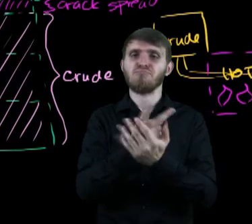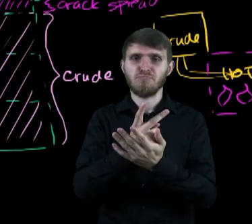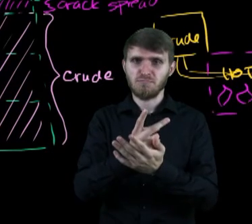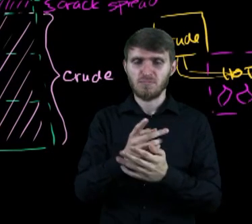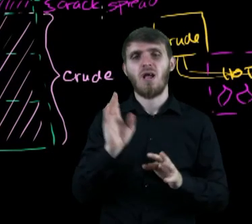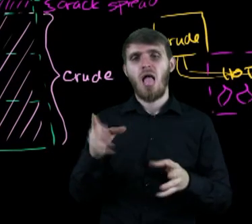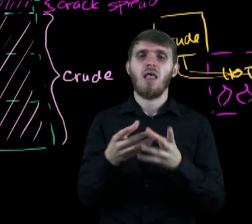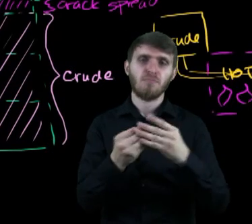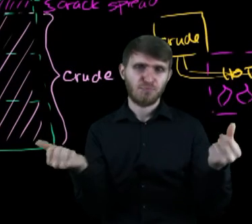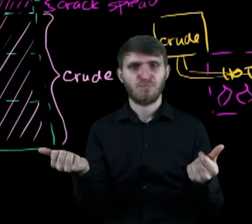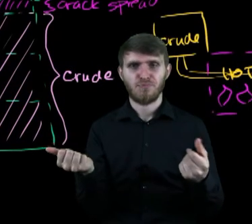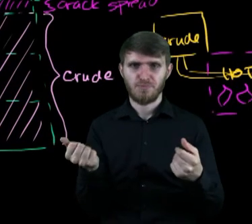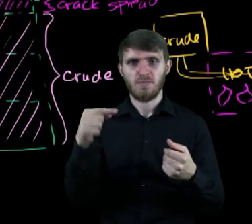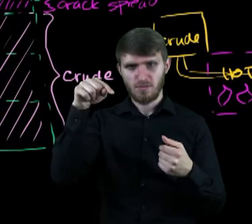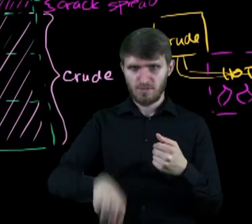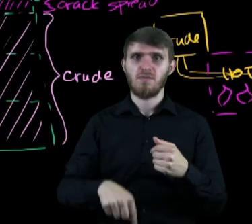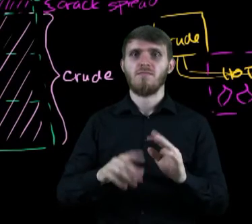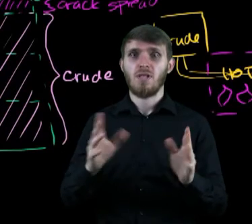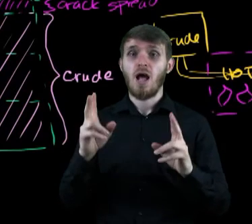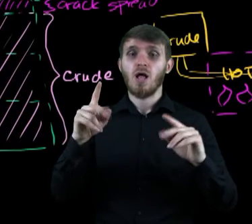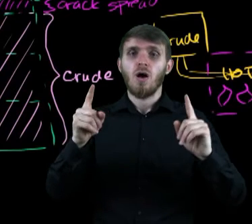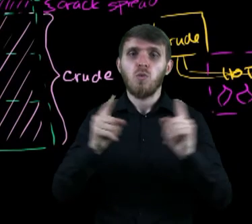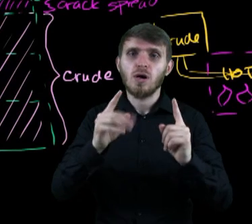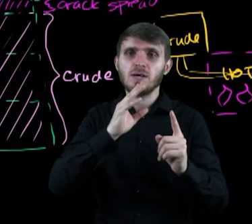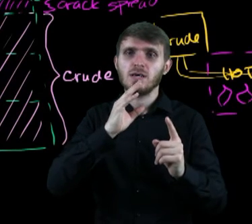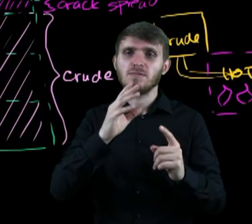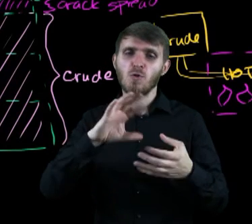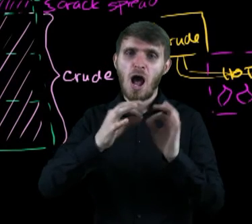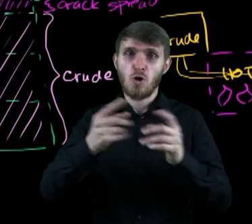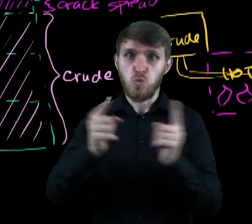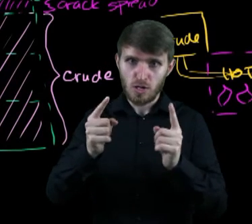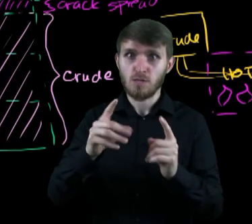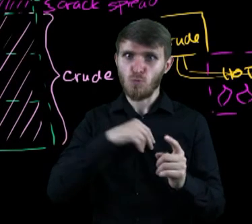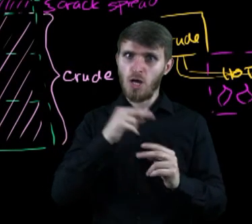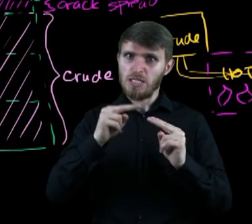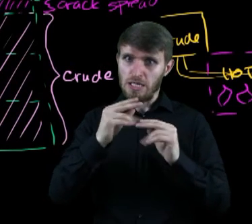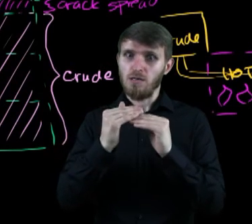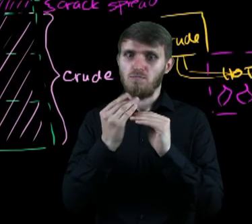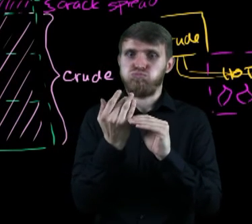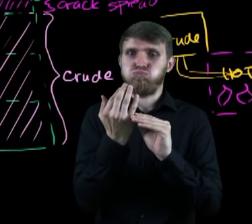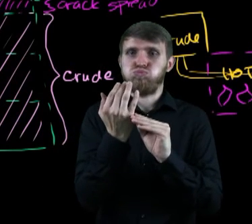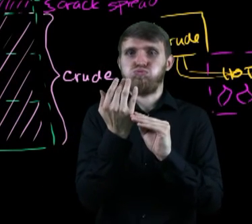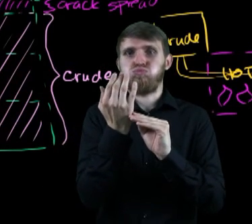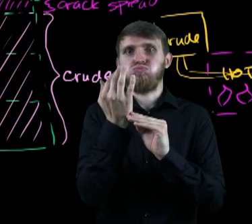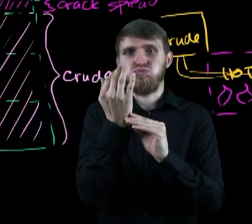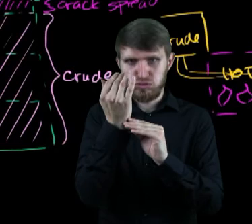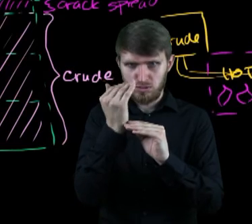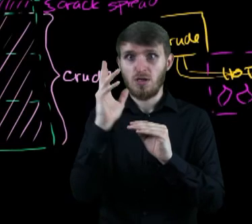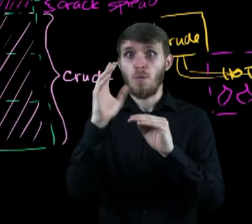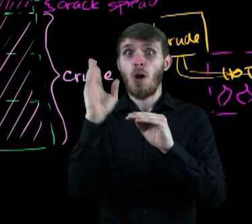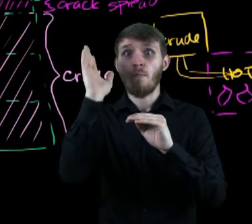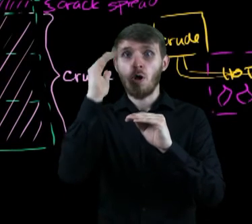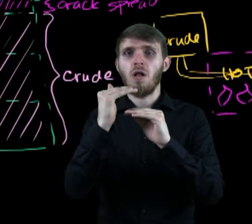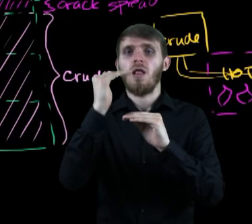wrzały w kolumnie. Pozostają ciekłe i gromadzą się na dnie. Związki o nieco